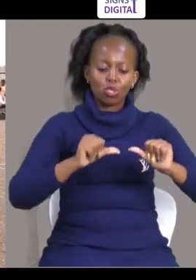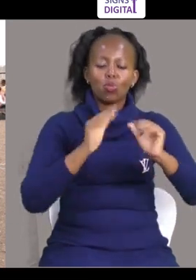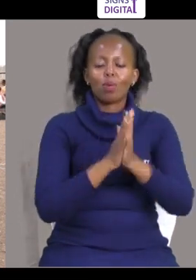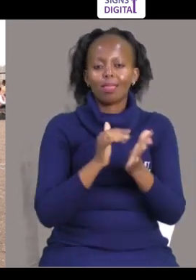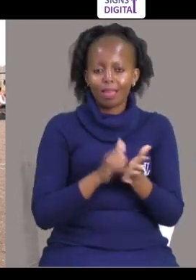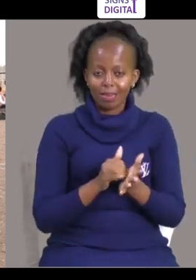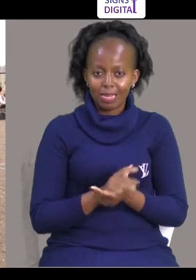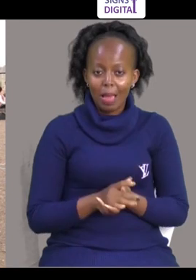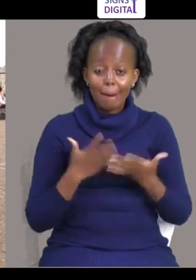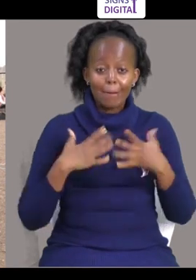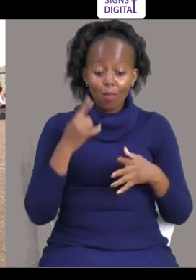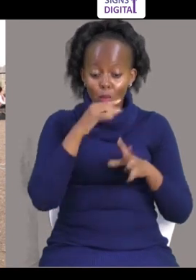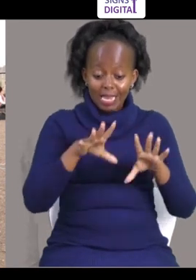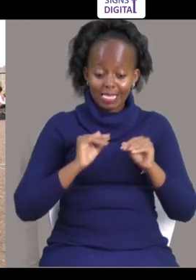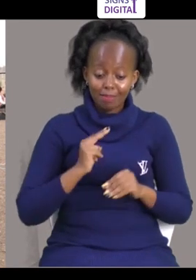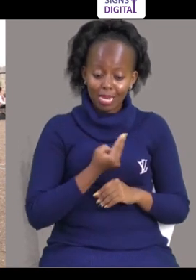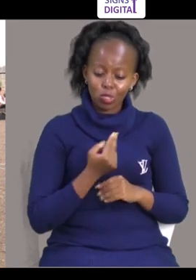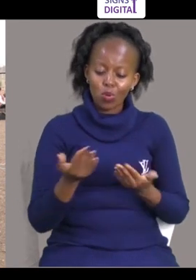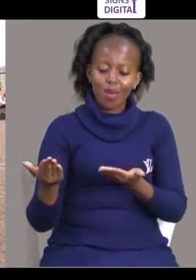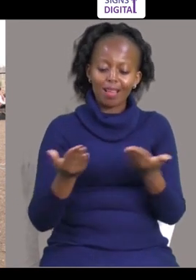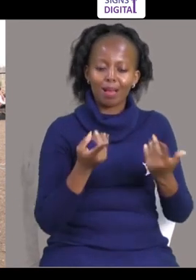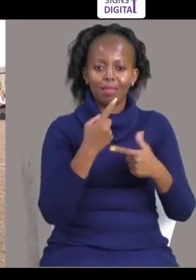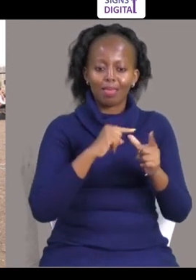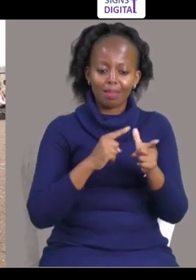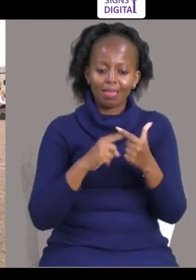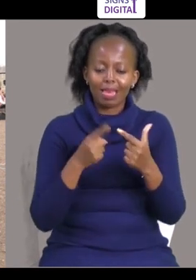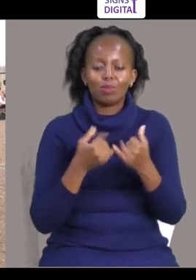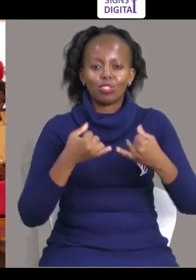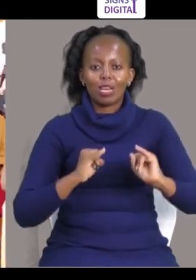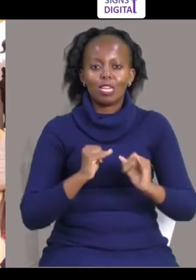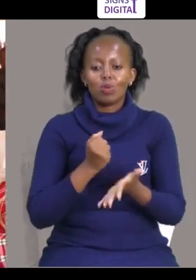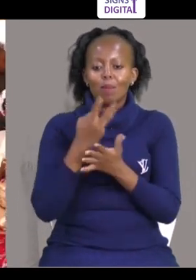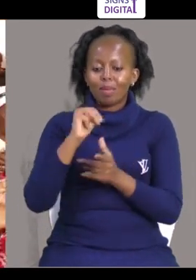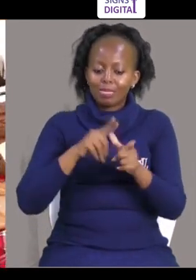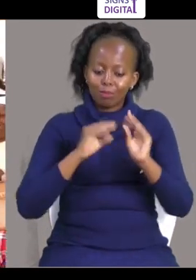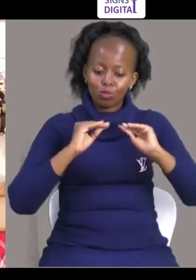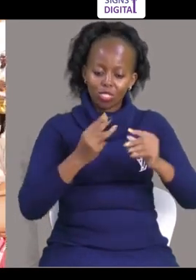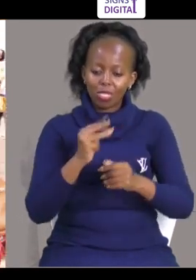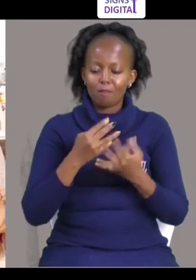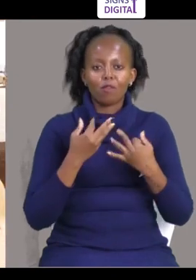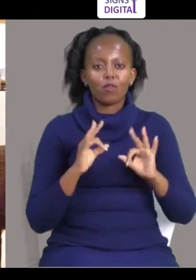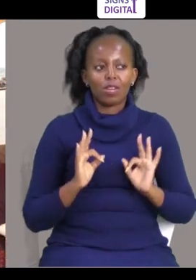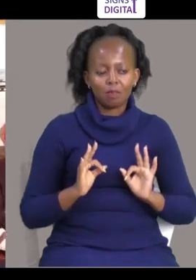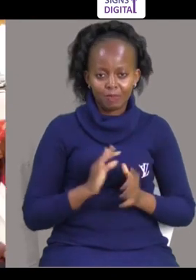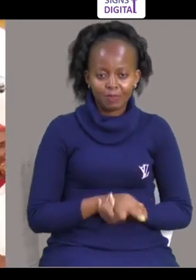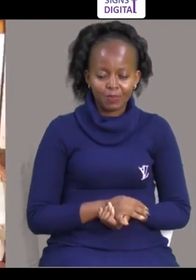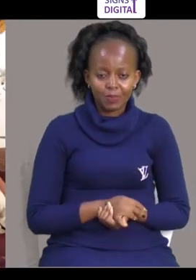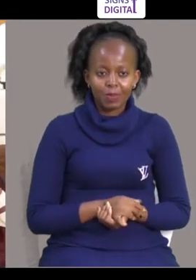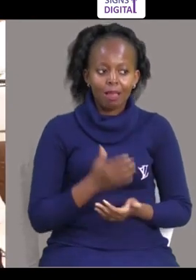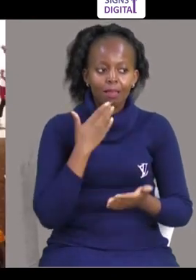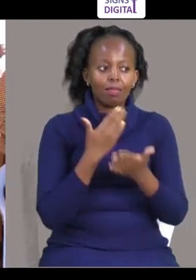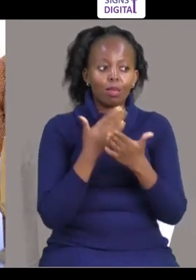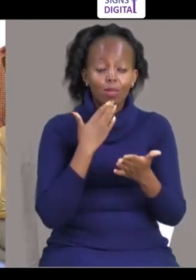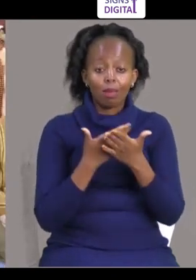kimoja Na tunaanderea tu hii mita Wale wana tukubari Tuna waleza Tuna wakuza pure Thank